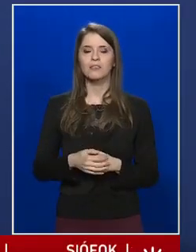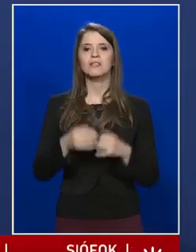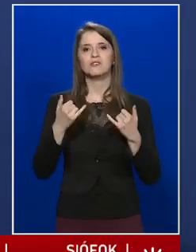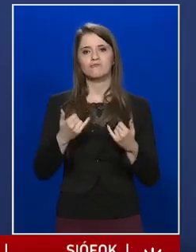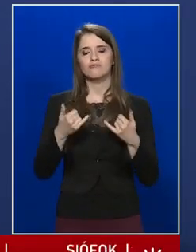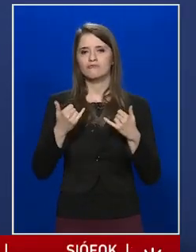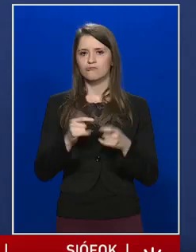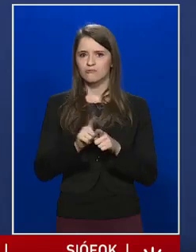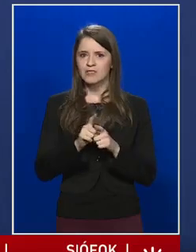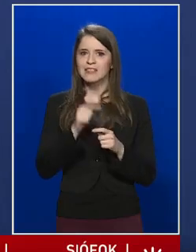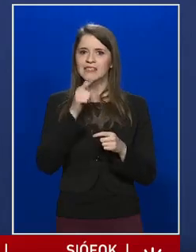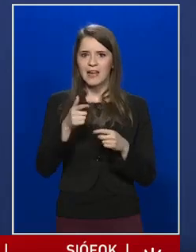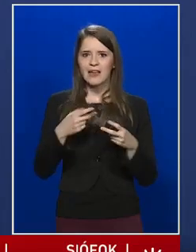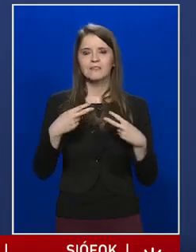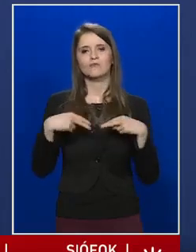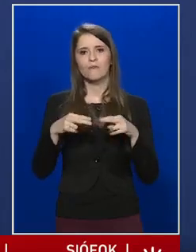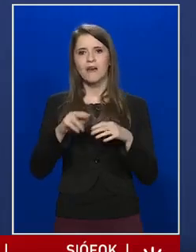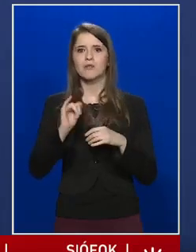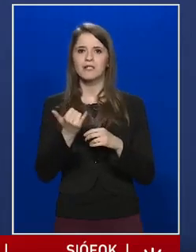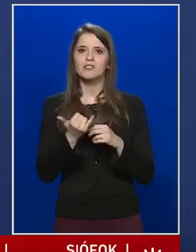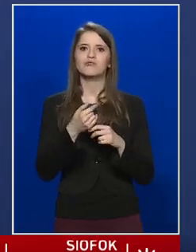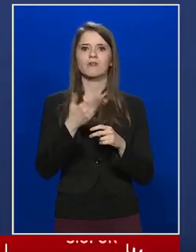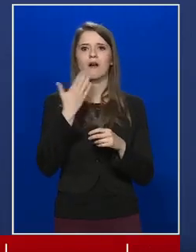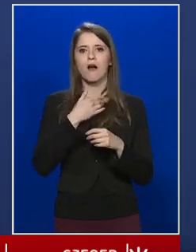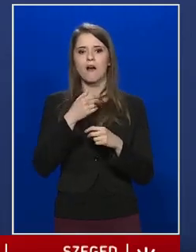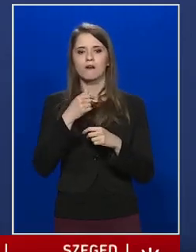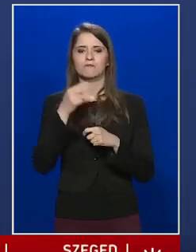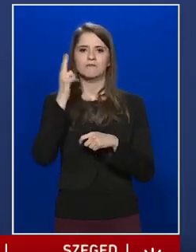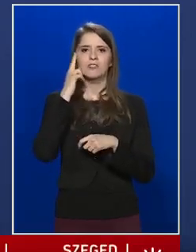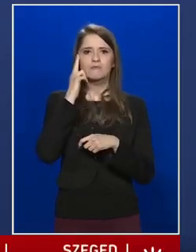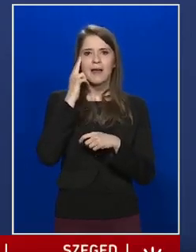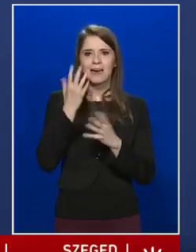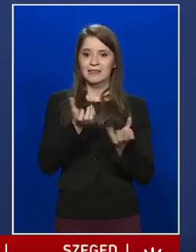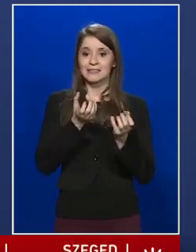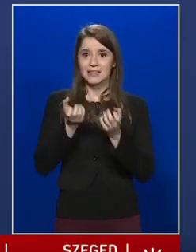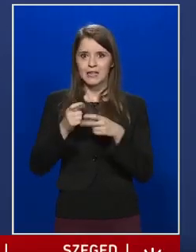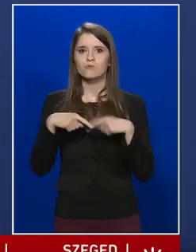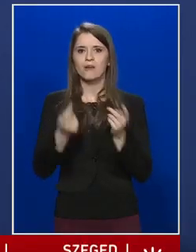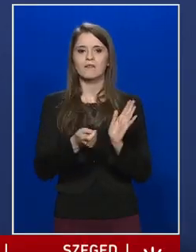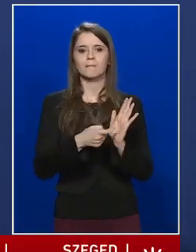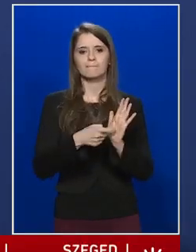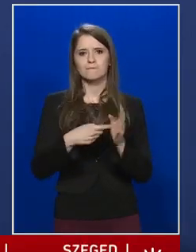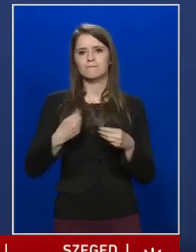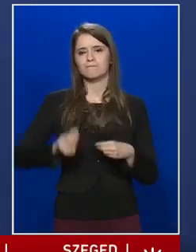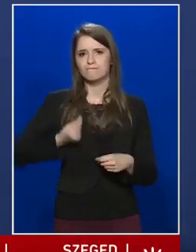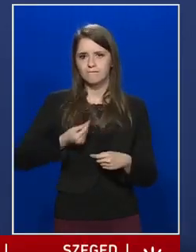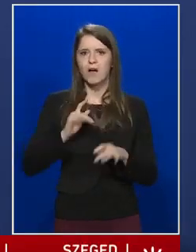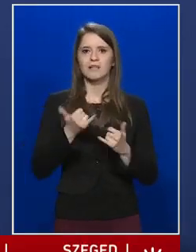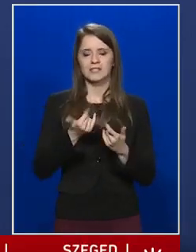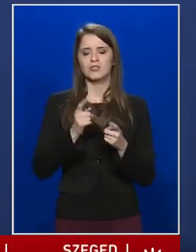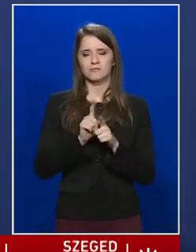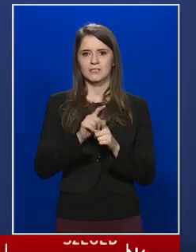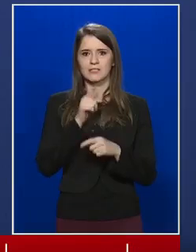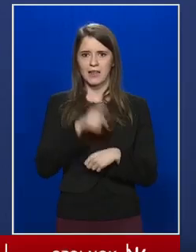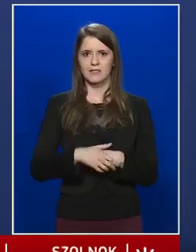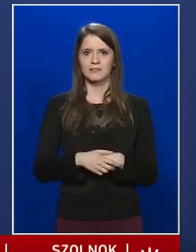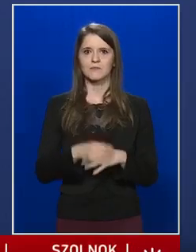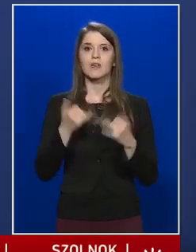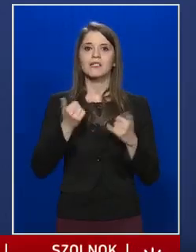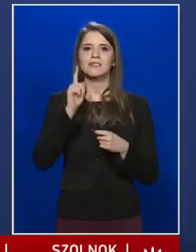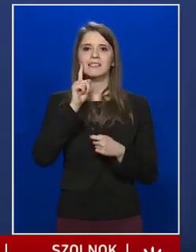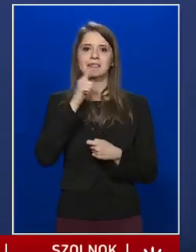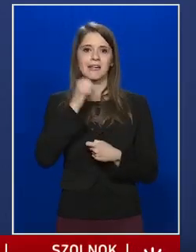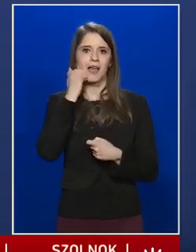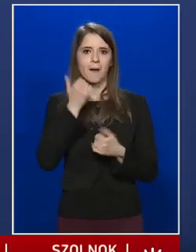elsajátított ismeretek számonkérésével is. Az ITM most terjeszti a kormány elé az iskolai